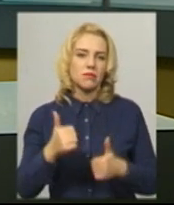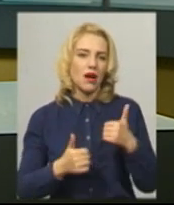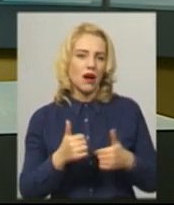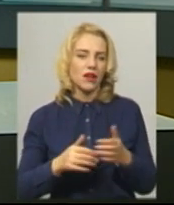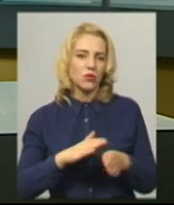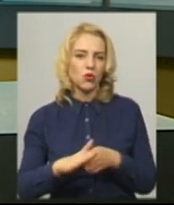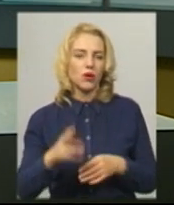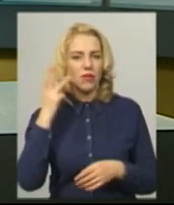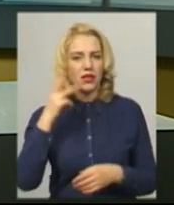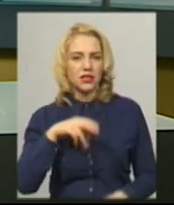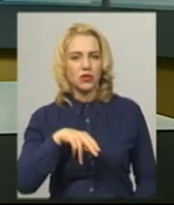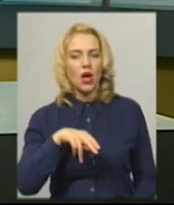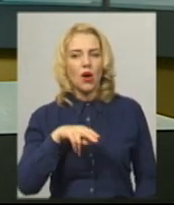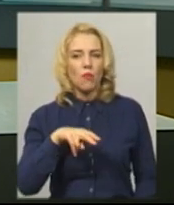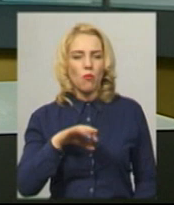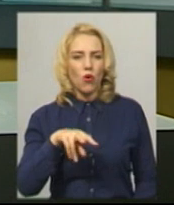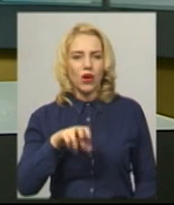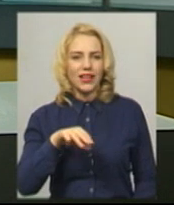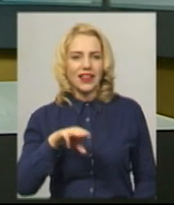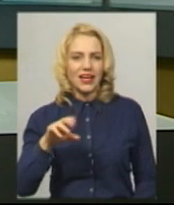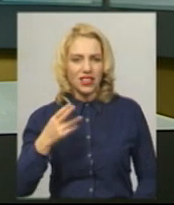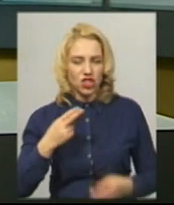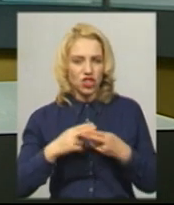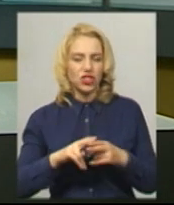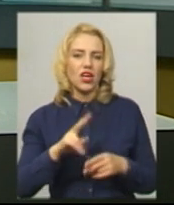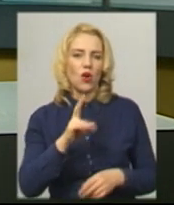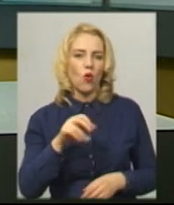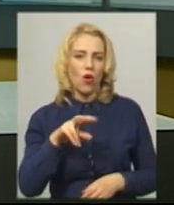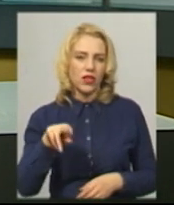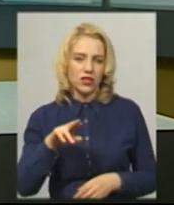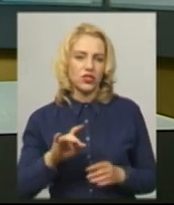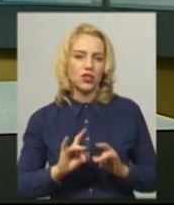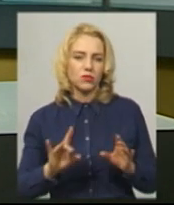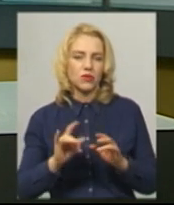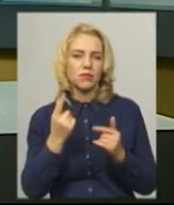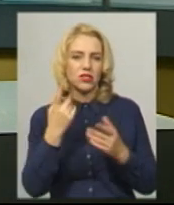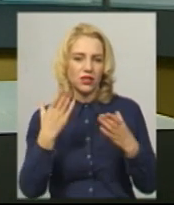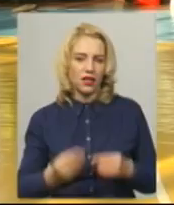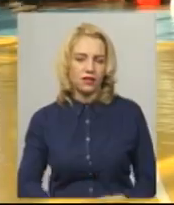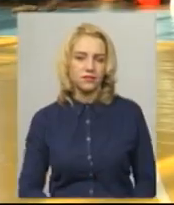Хмельницькому політехнічному коледжі. Як зіграли команди у перший день, знає Андрій Гумений.